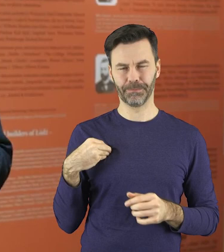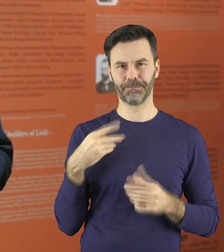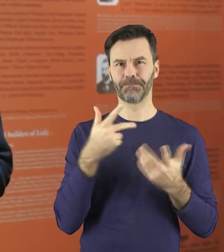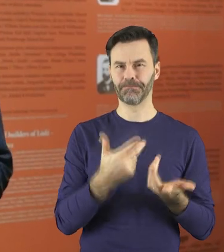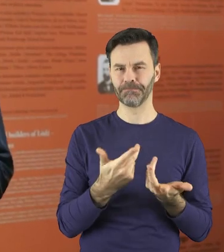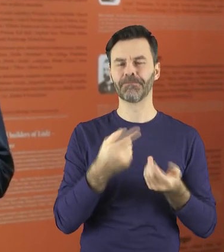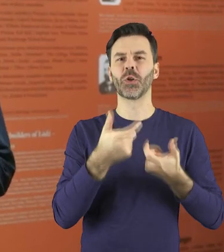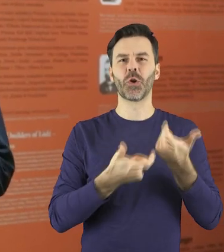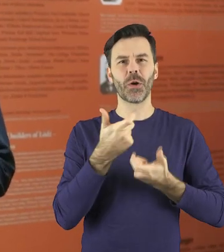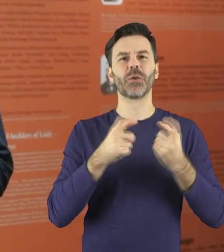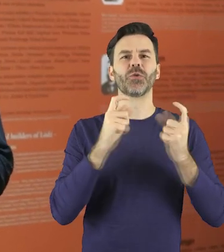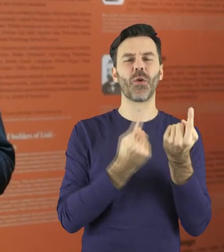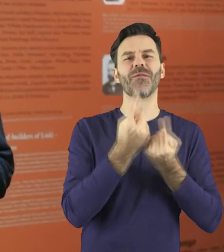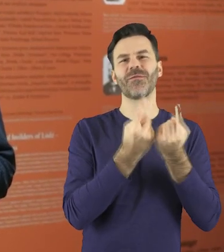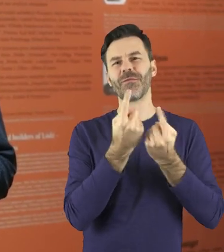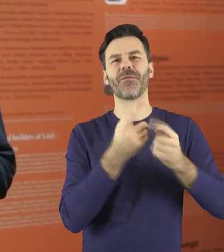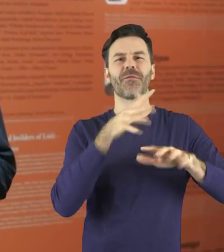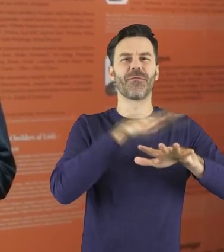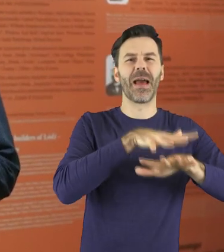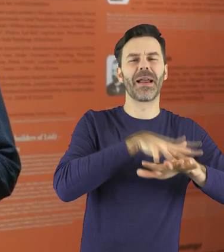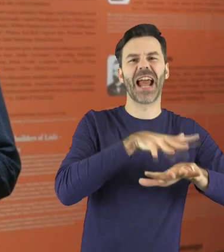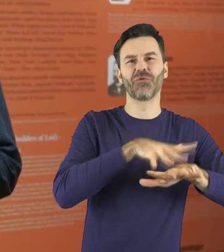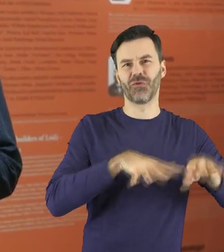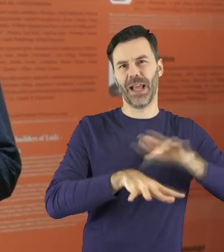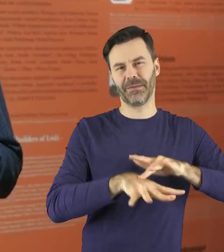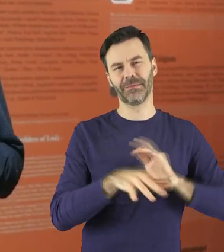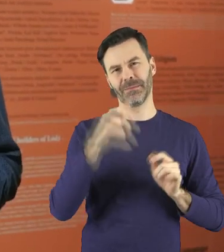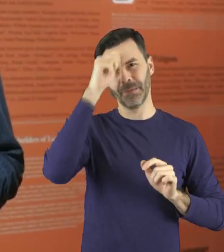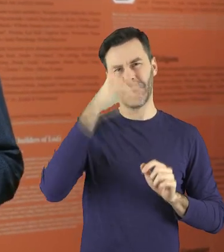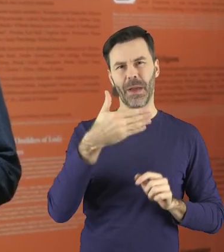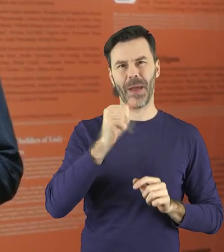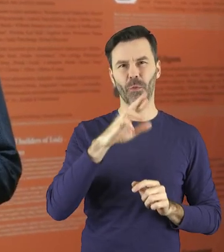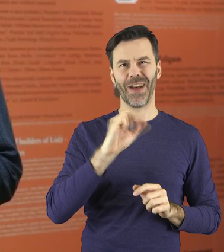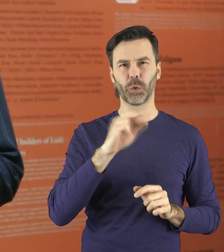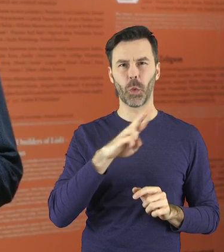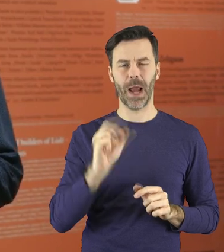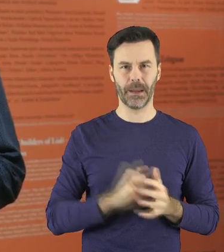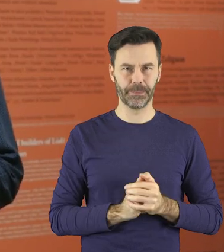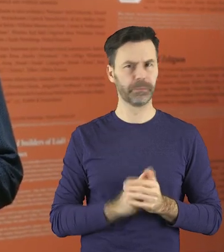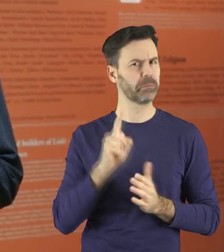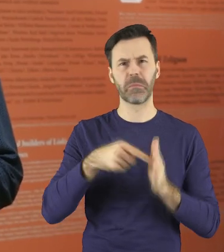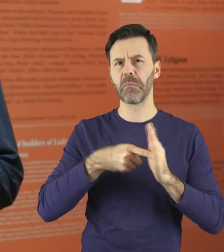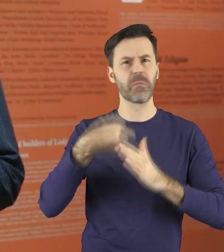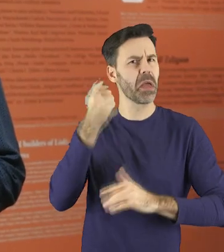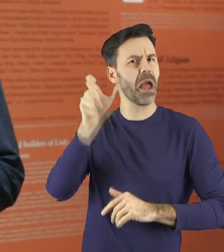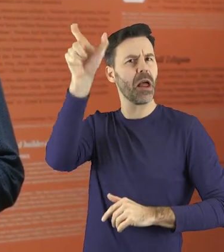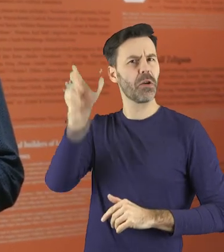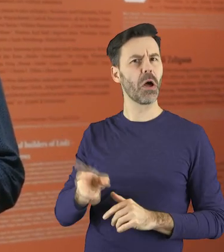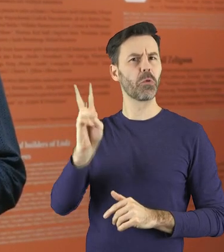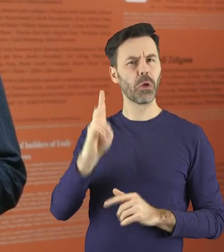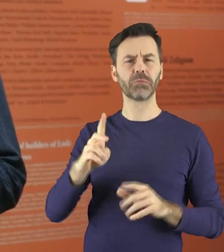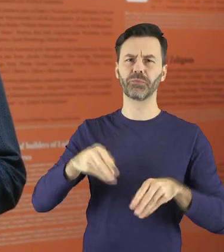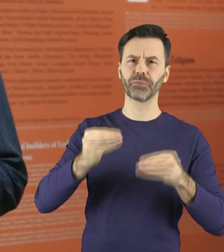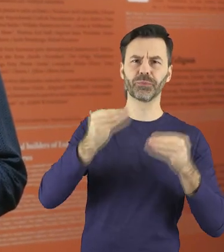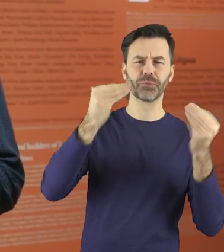pierwsze ręczne warsztaty tkackie manufaktury. Pionierem rozwoju przemysłu włókienniczego